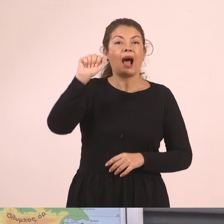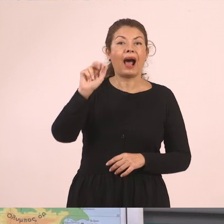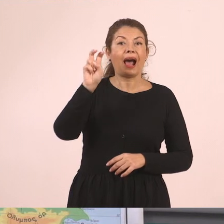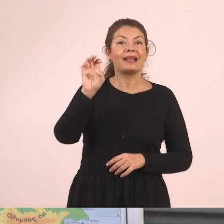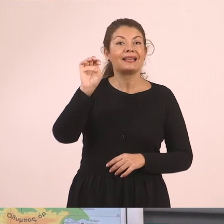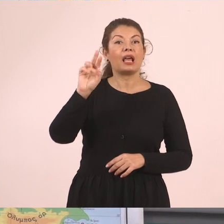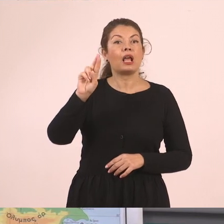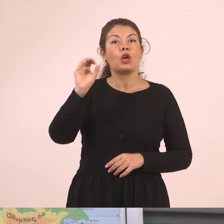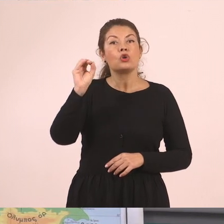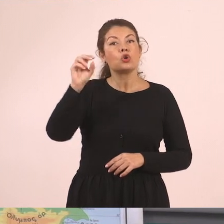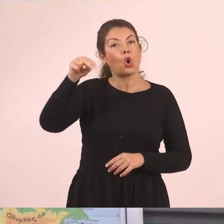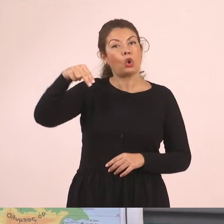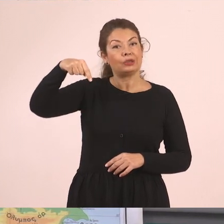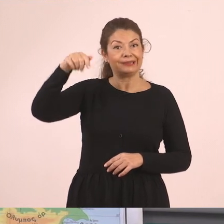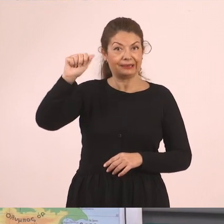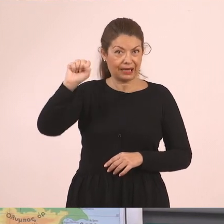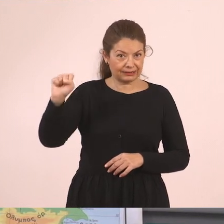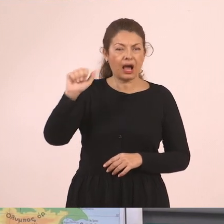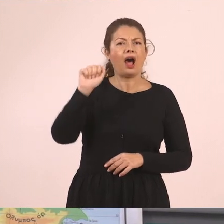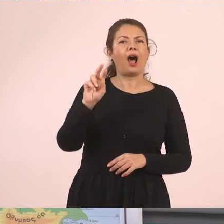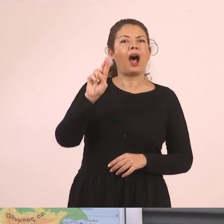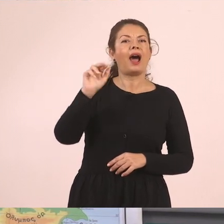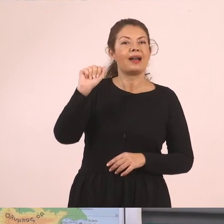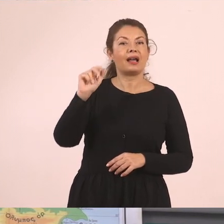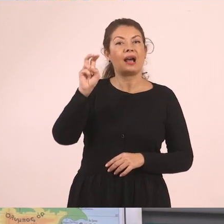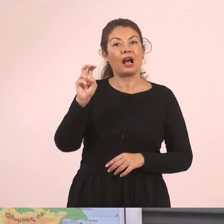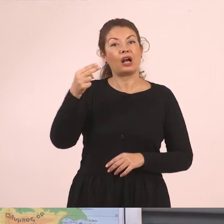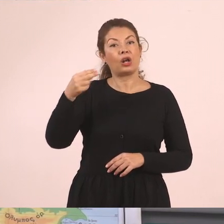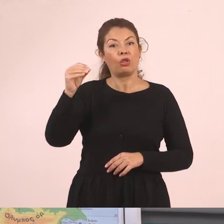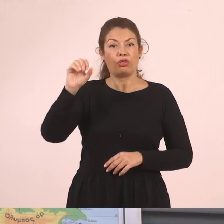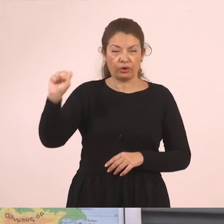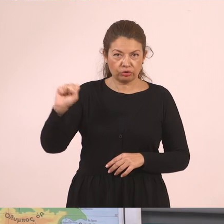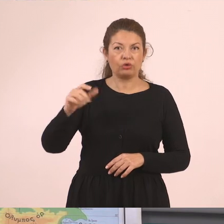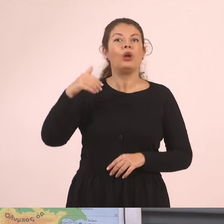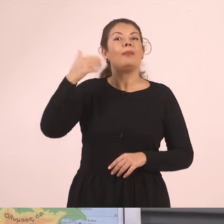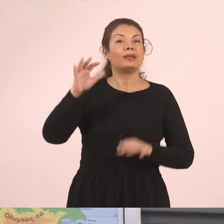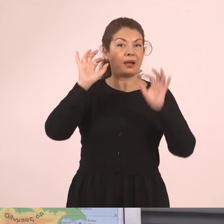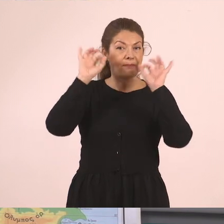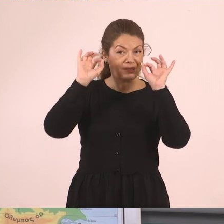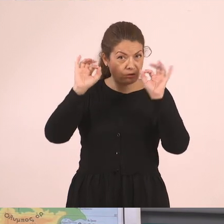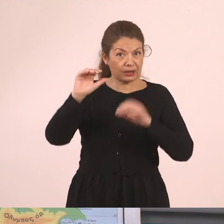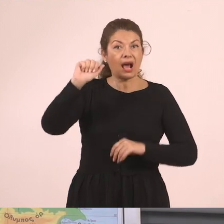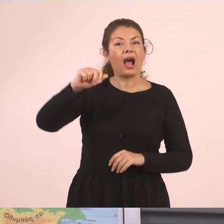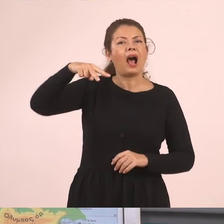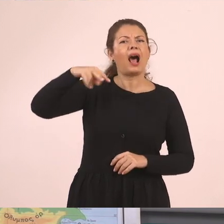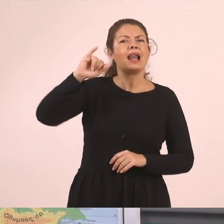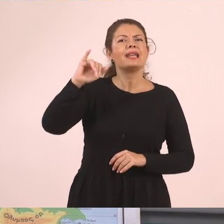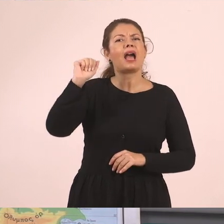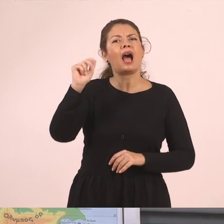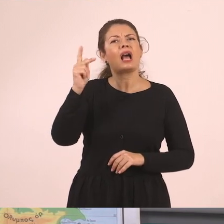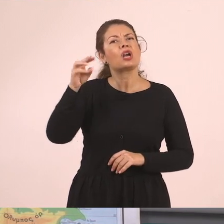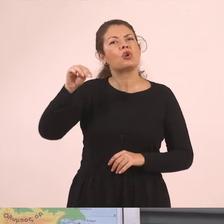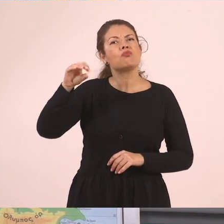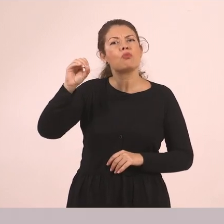Μακεδονία, κρατήστε το όνομα του Αλιάκμωνα, του Λουδία, του Στριμώνα, Θράκι, Νέστος,